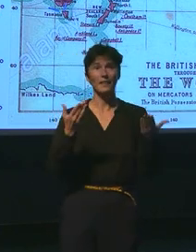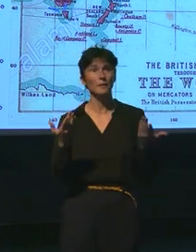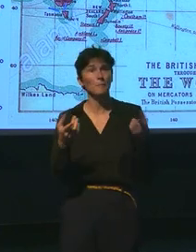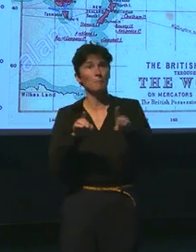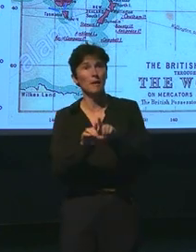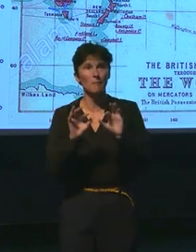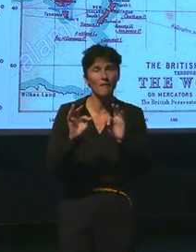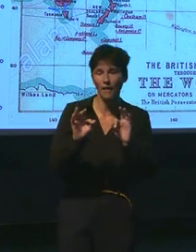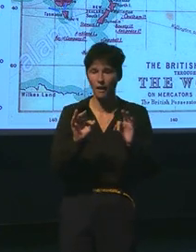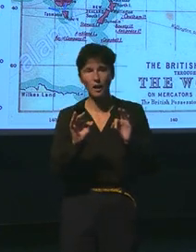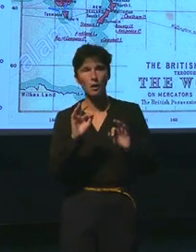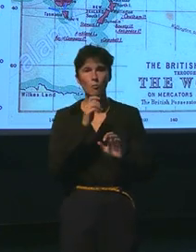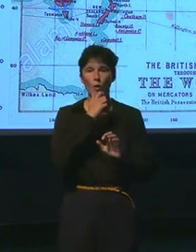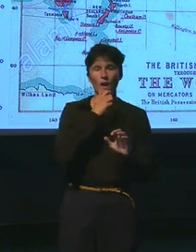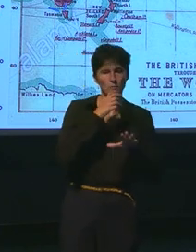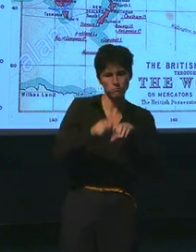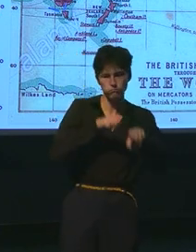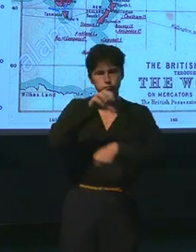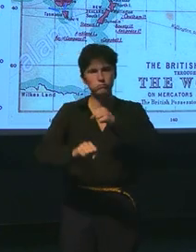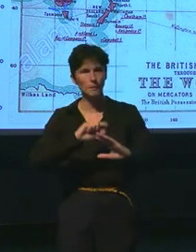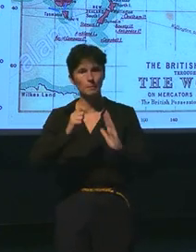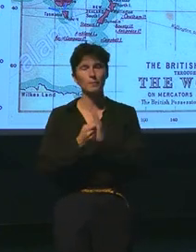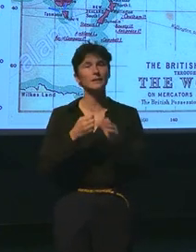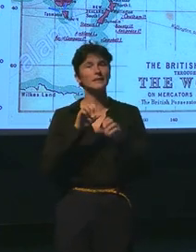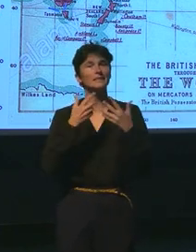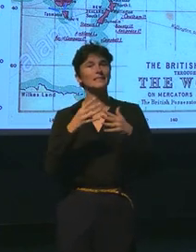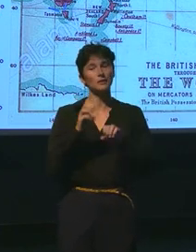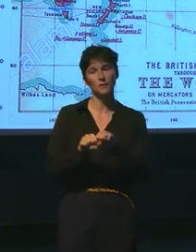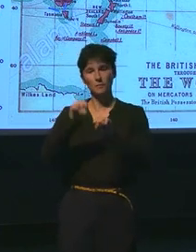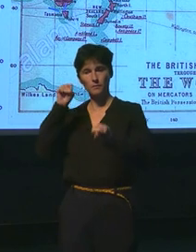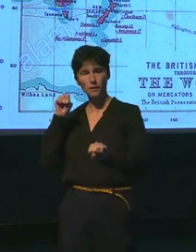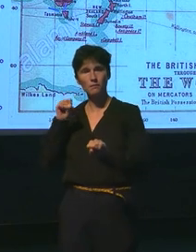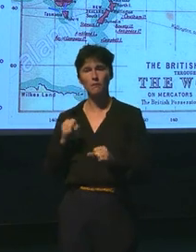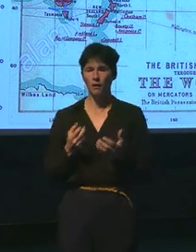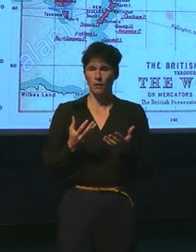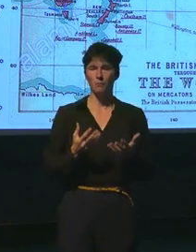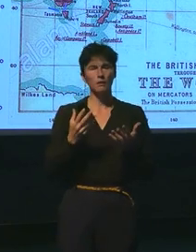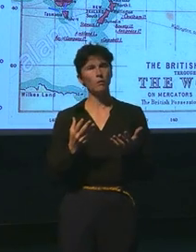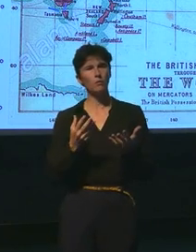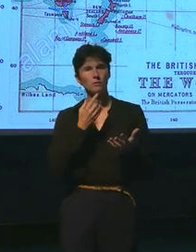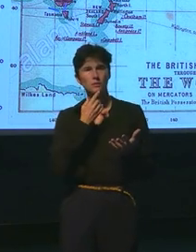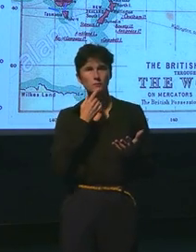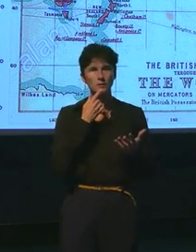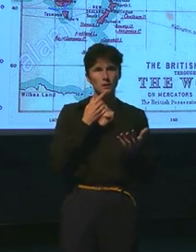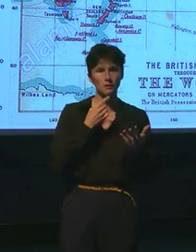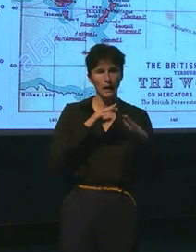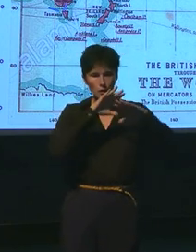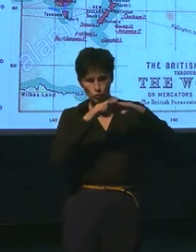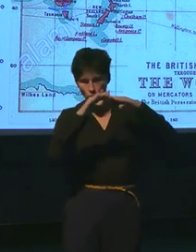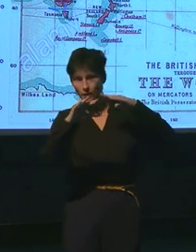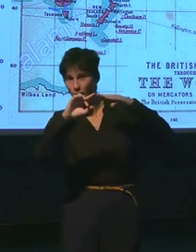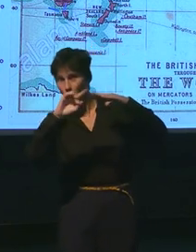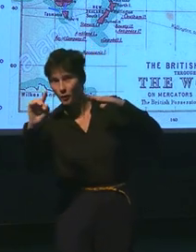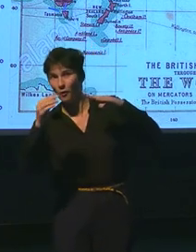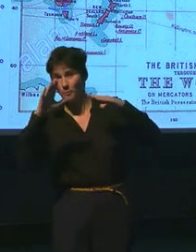possessions britanniques au XIXe siècle. Alors, vous allez cette fois, non pas à la surface, mais véritablement